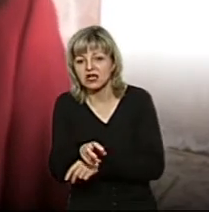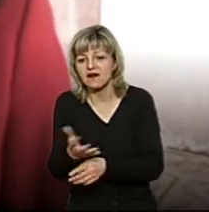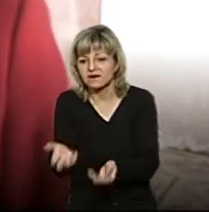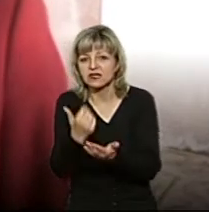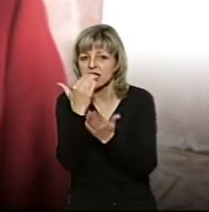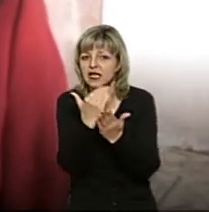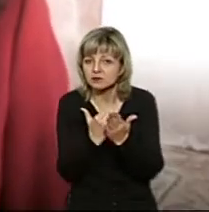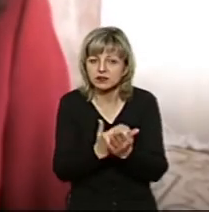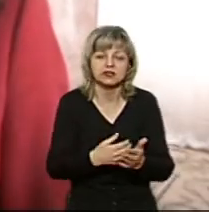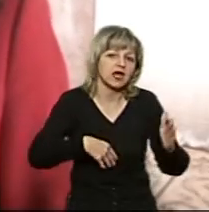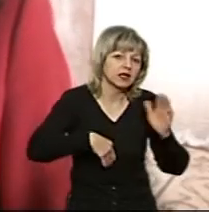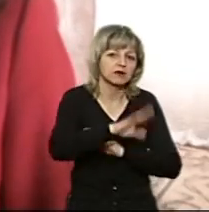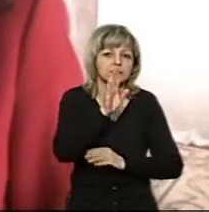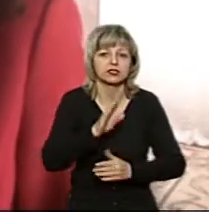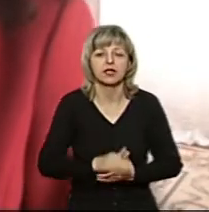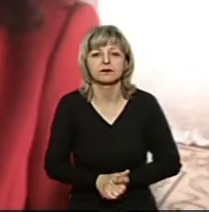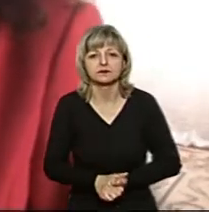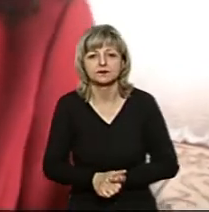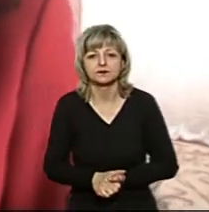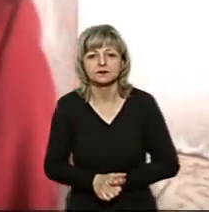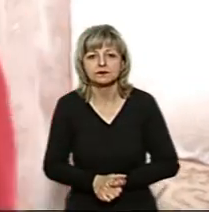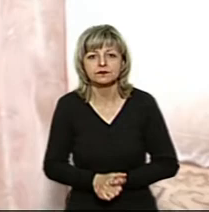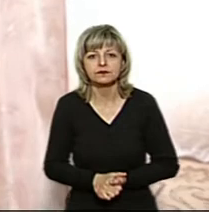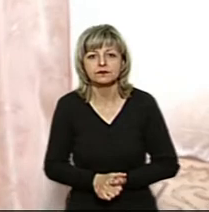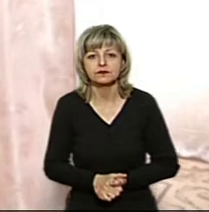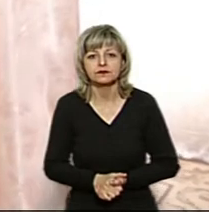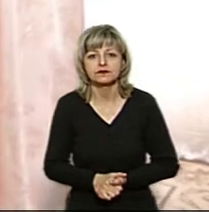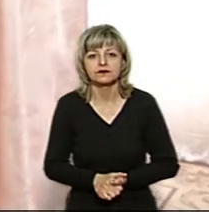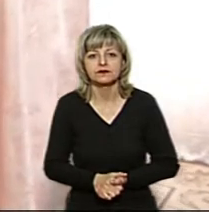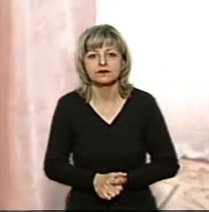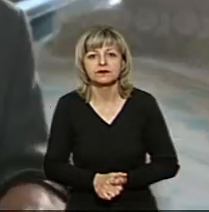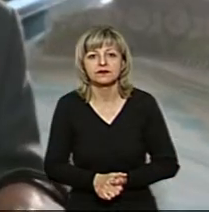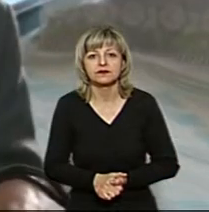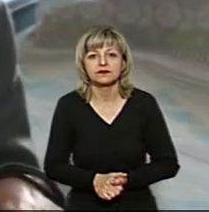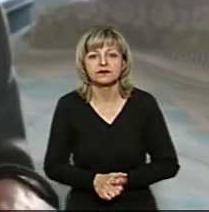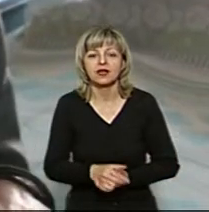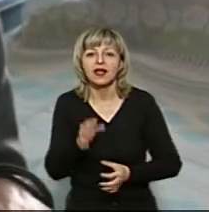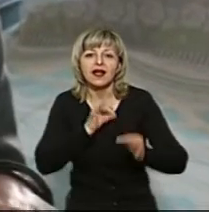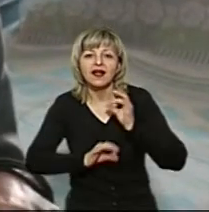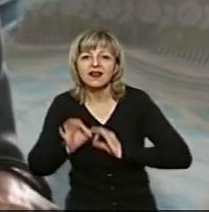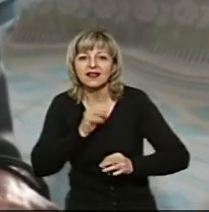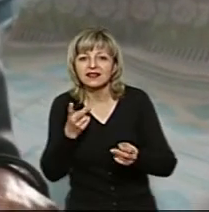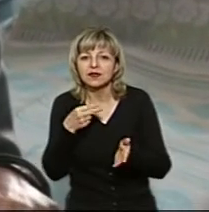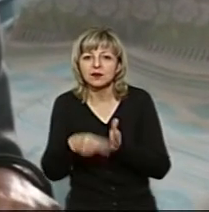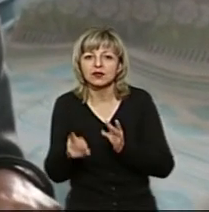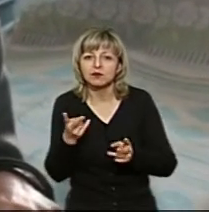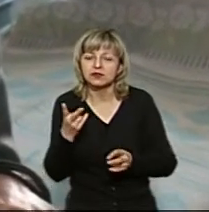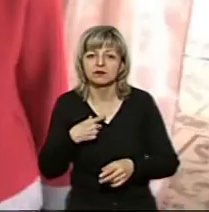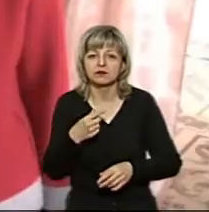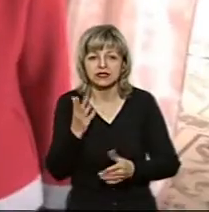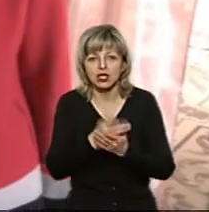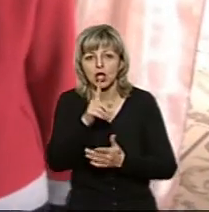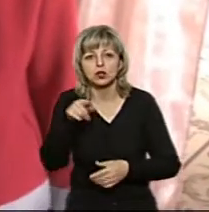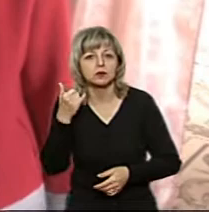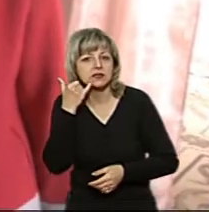з списка і пішла з списку. що ти мені поїхала, хоч ліків накупила. Ліків, якраз перед тим. Зараз немало самому поїхати. Є номера